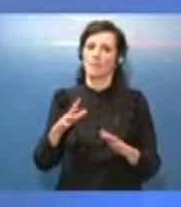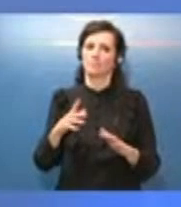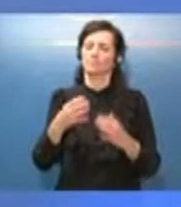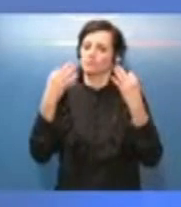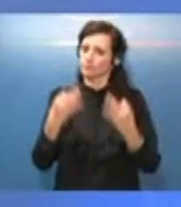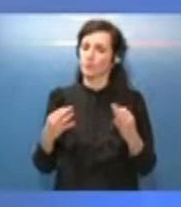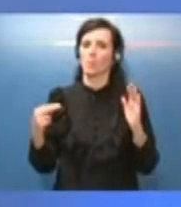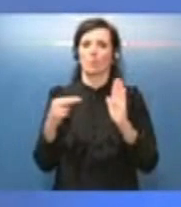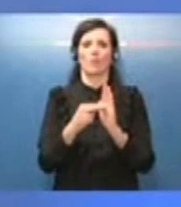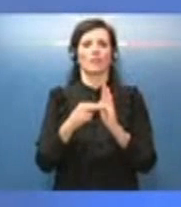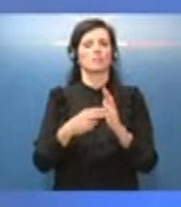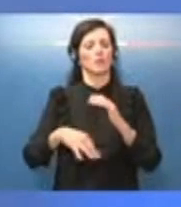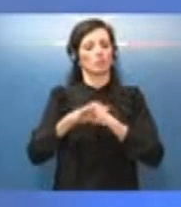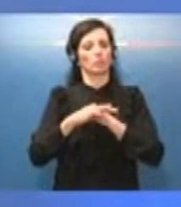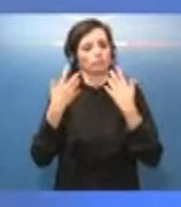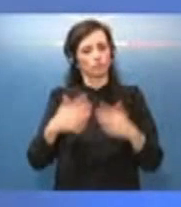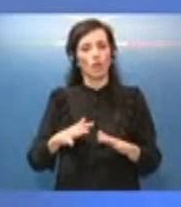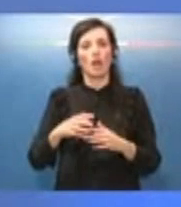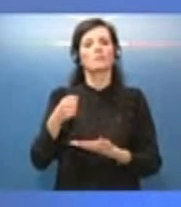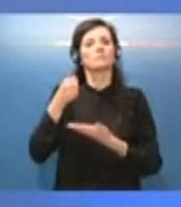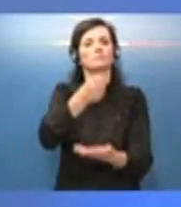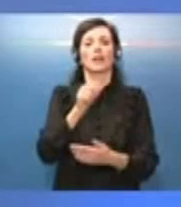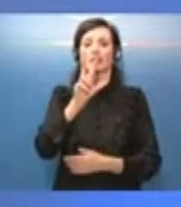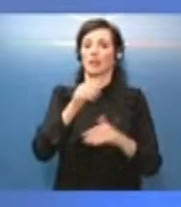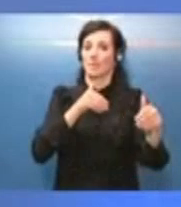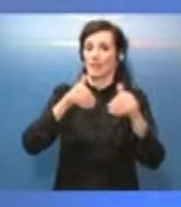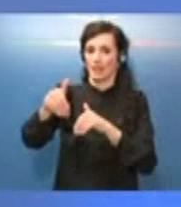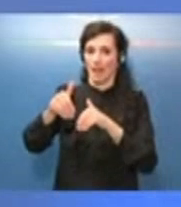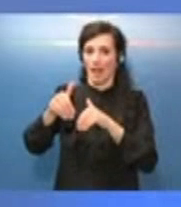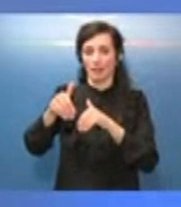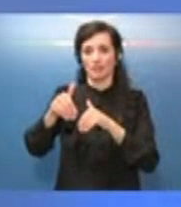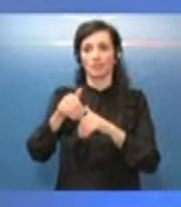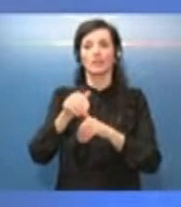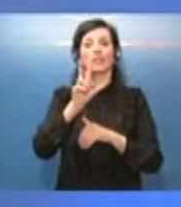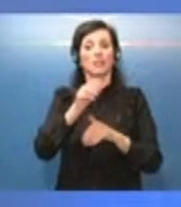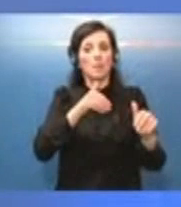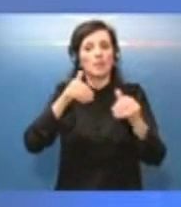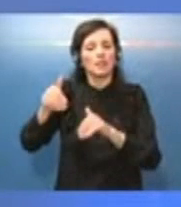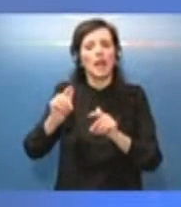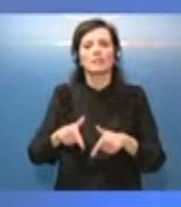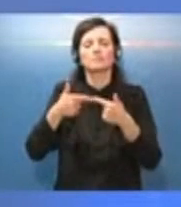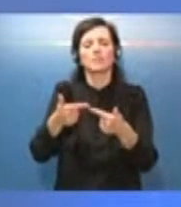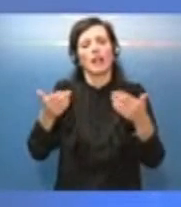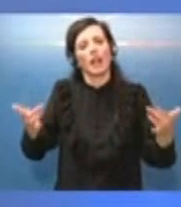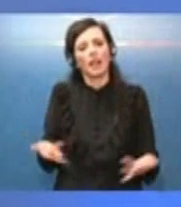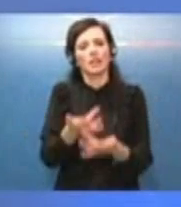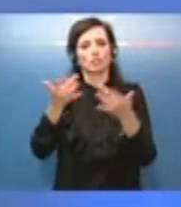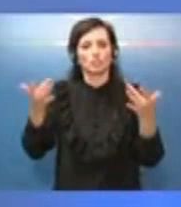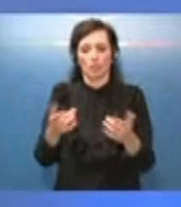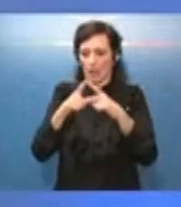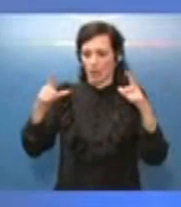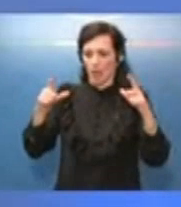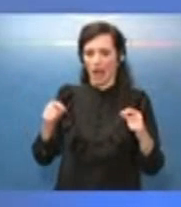destinando 3 miliardi per alleggerire il carico delle